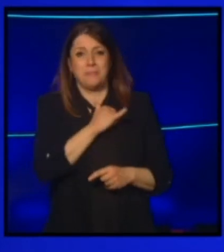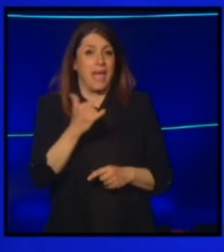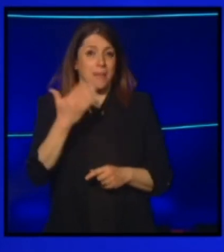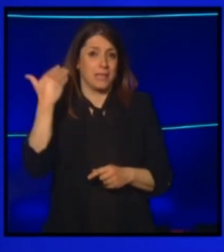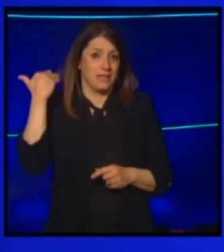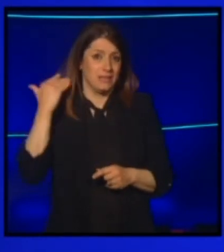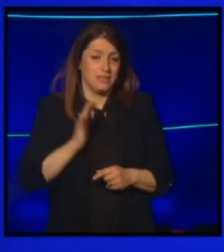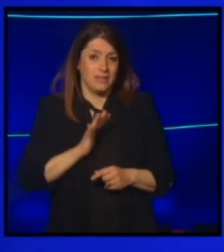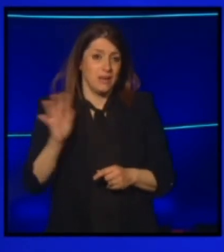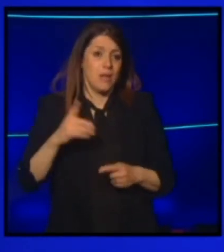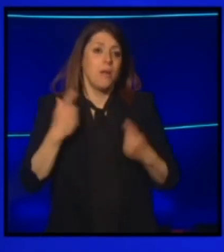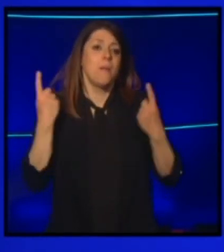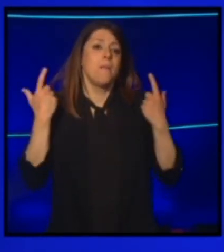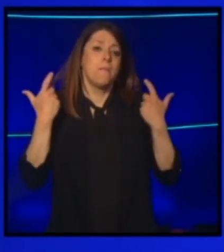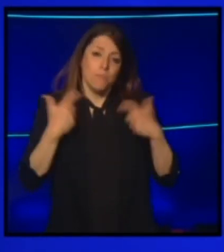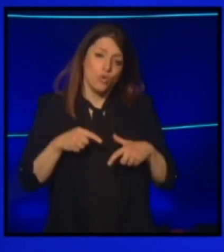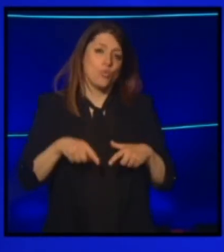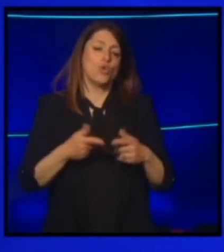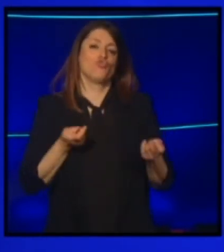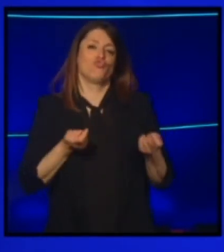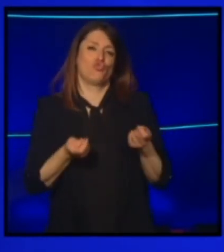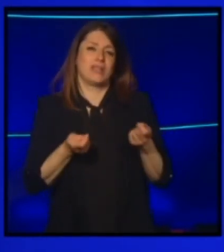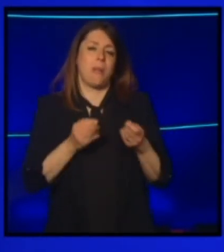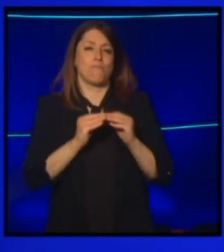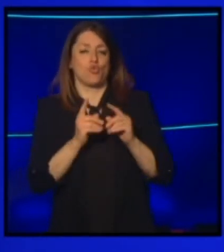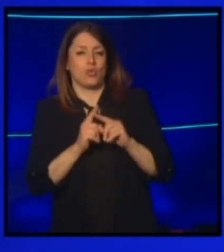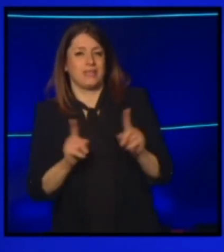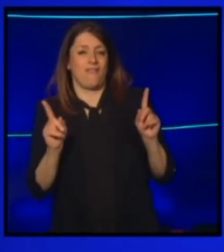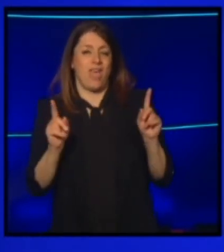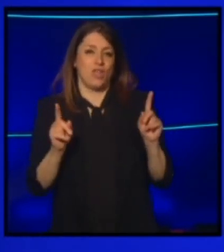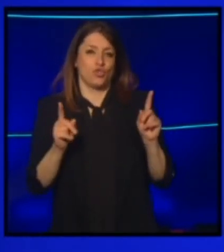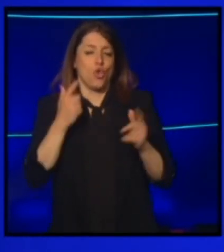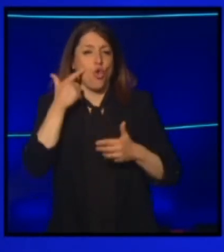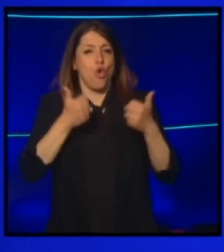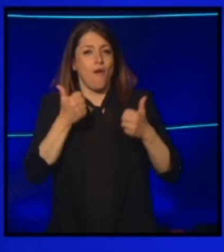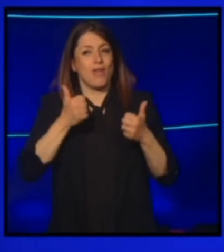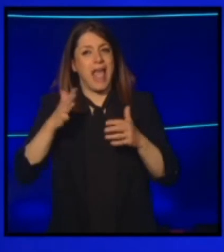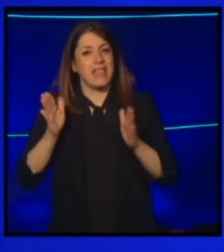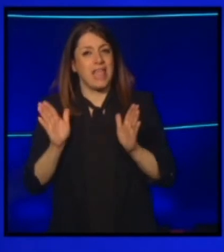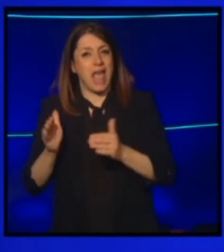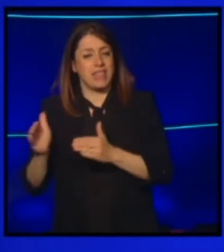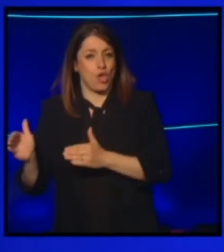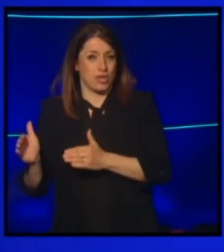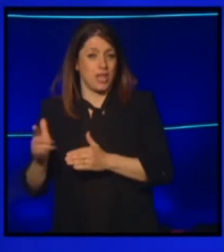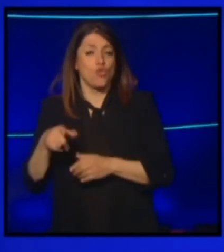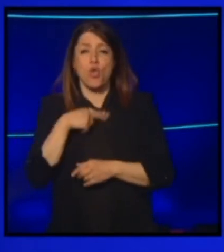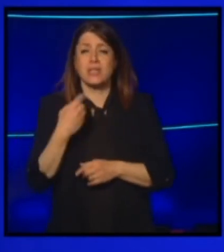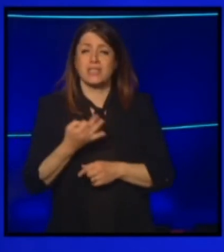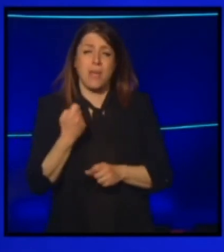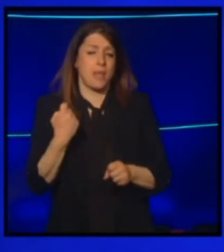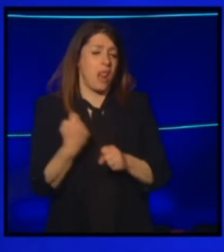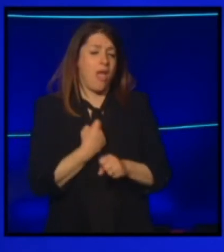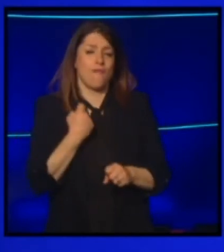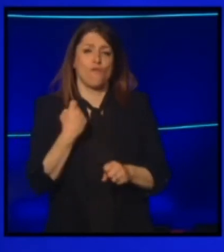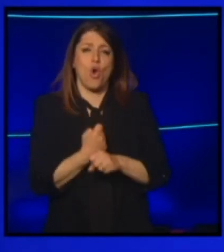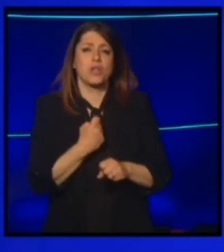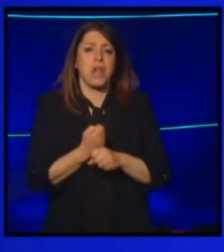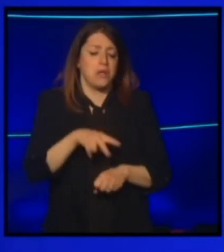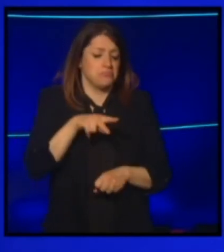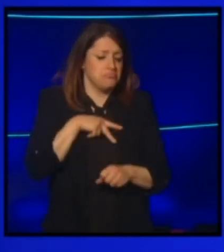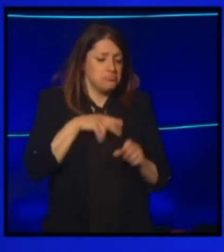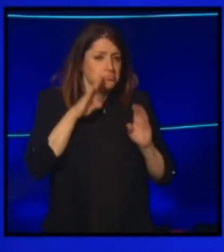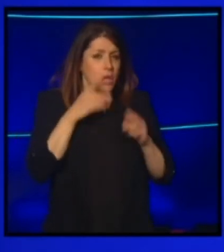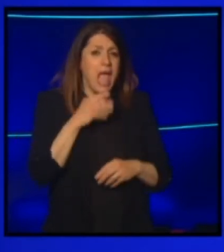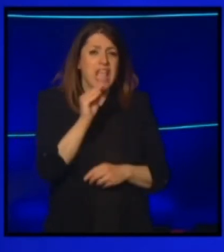probabilmente è gestita in maniera diversa rispetto alle altre categorie. Noi abbiamo sempre lavorato del nostro, non abbiamo